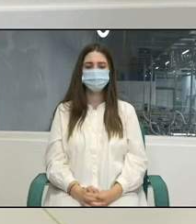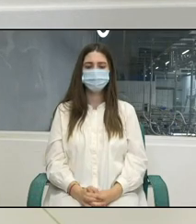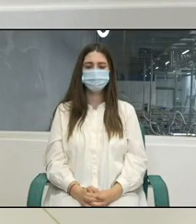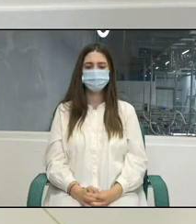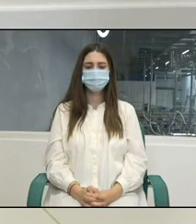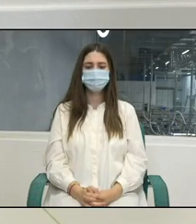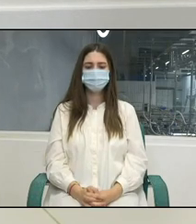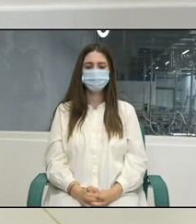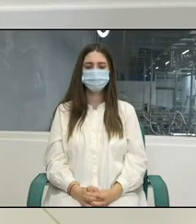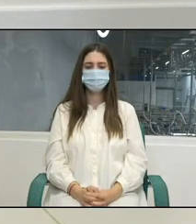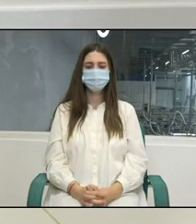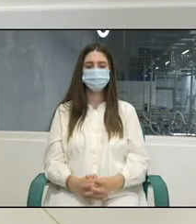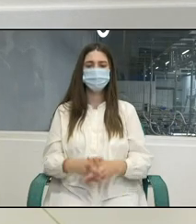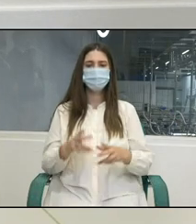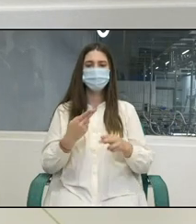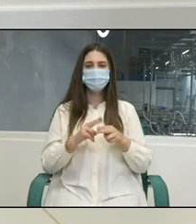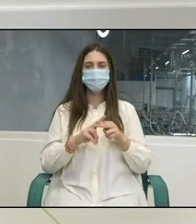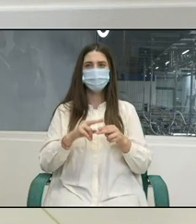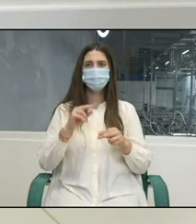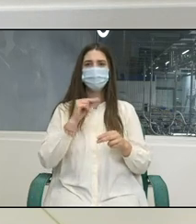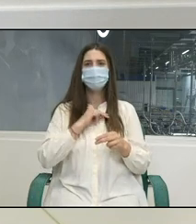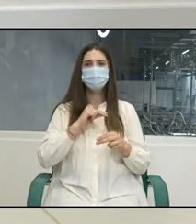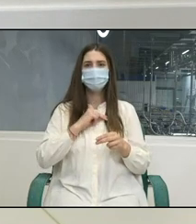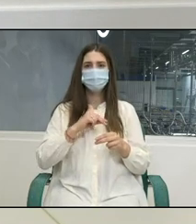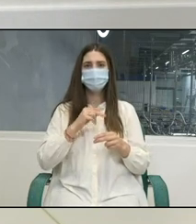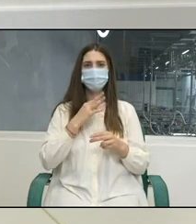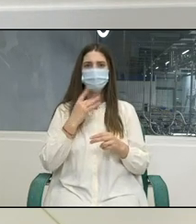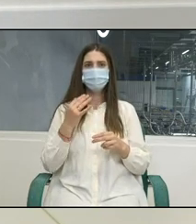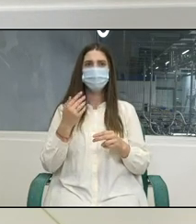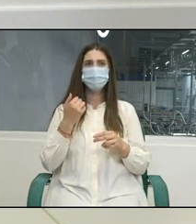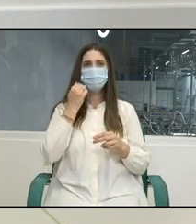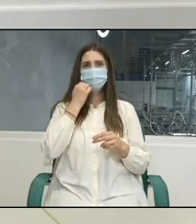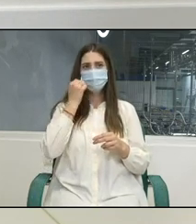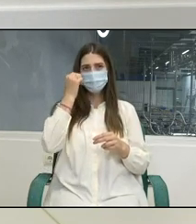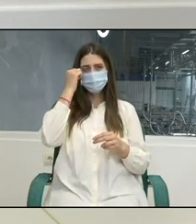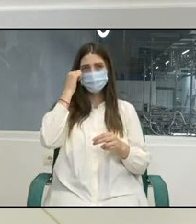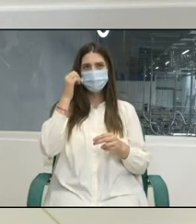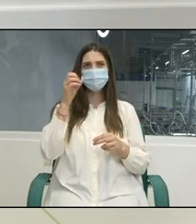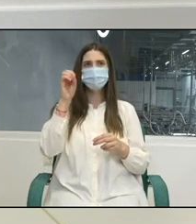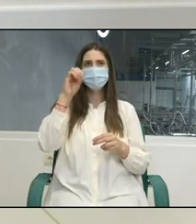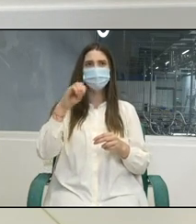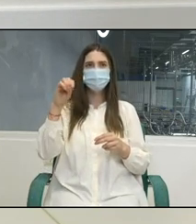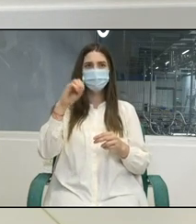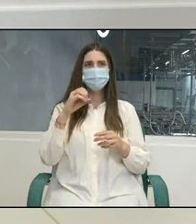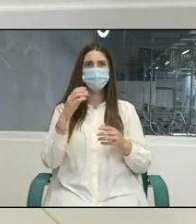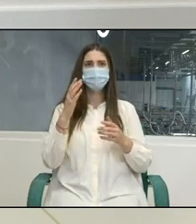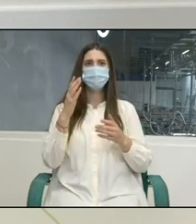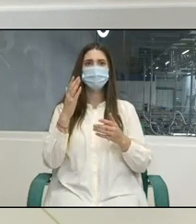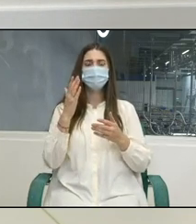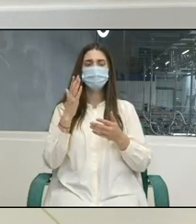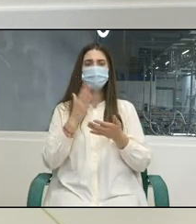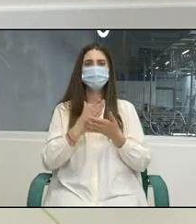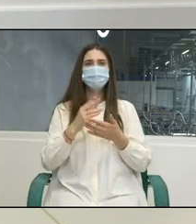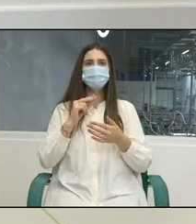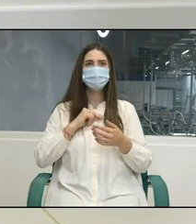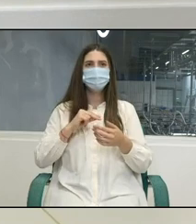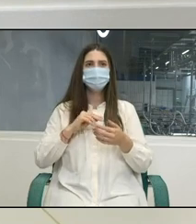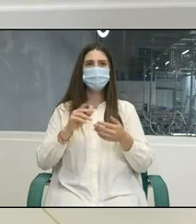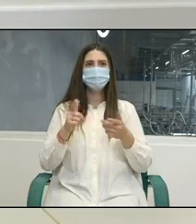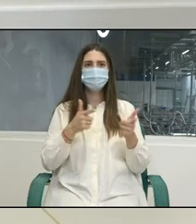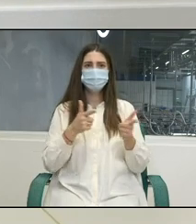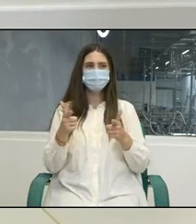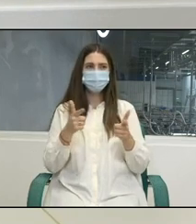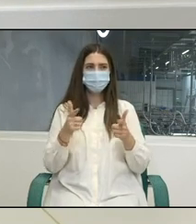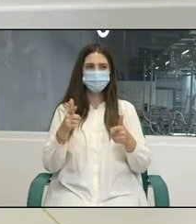pentru munca decentă. Vreau să mulțumesc organizații internaționale a muncii și experților care au muncit la pregătirea